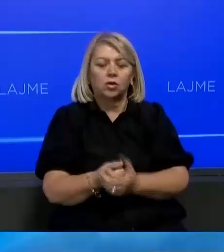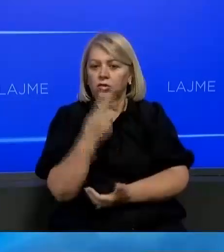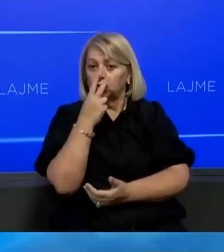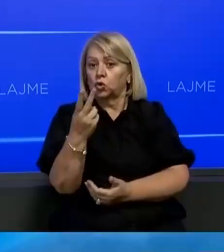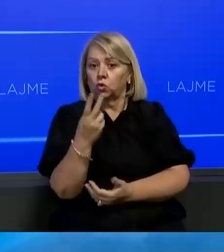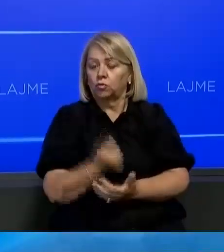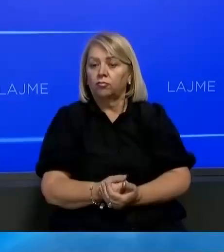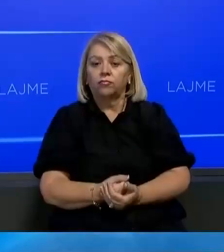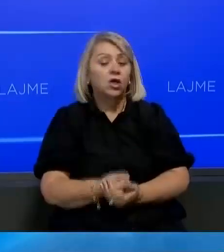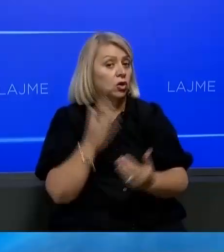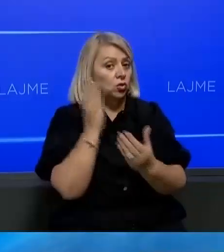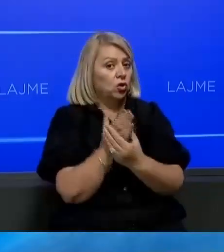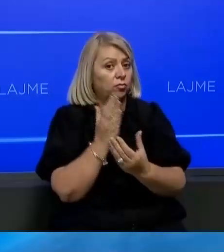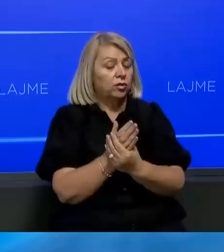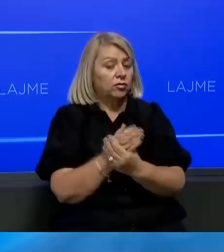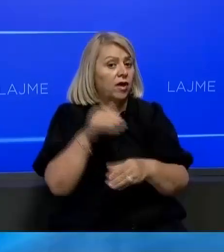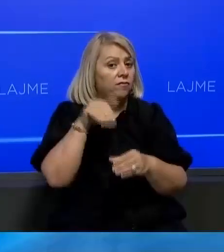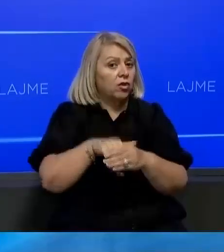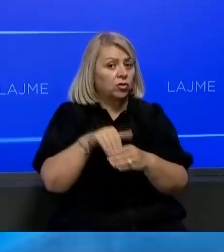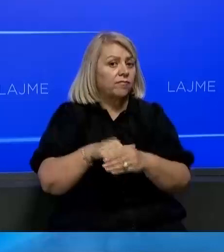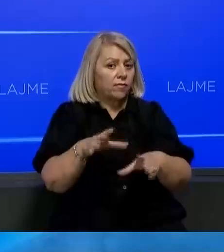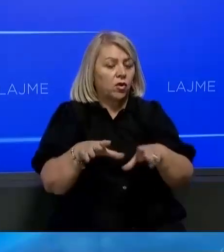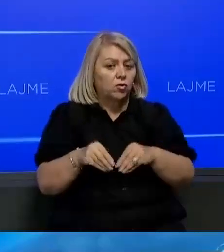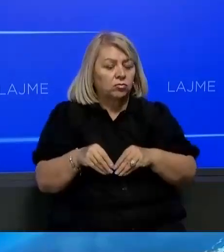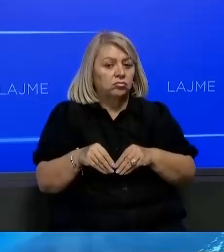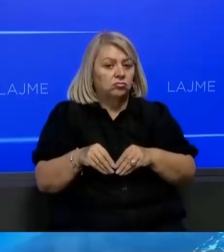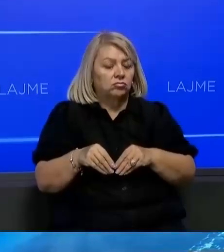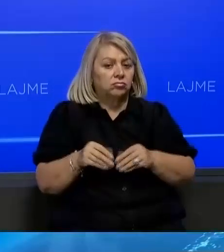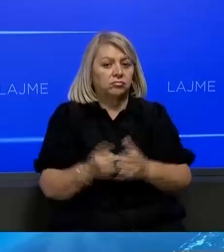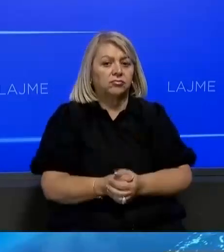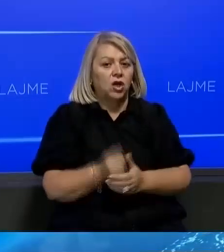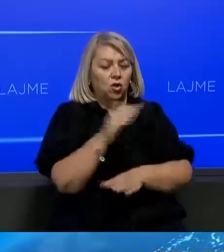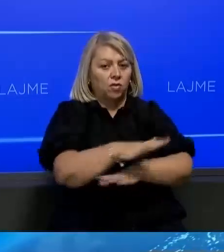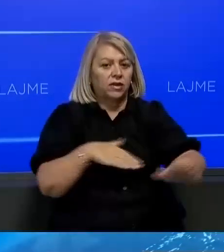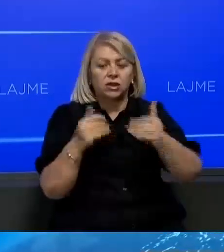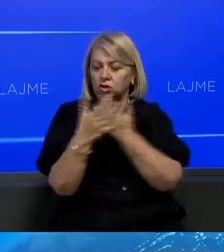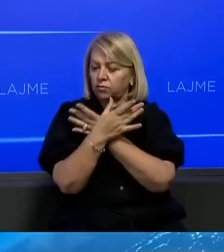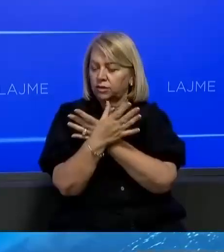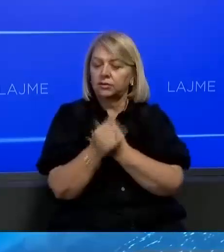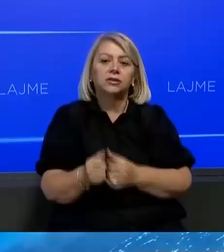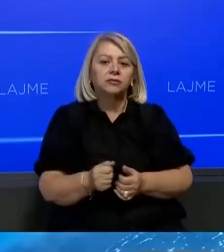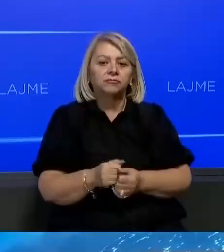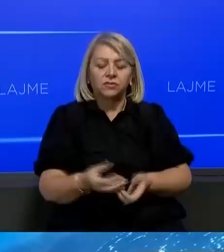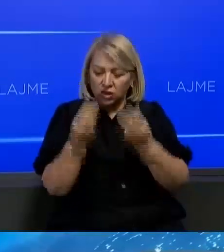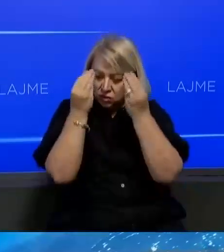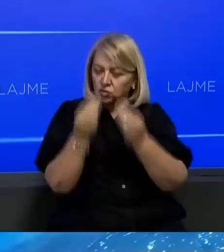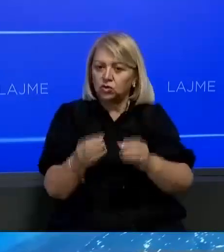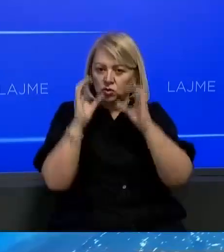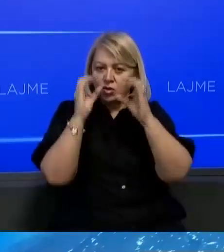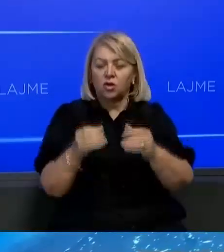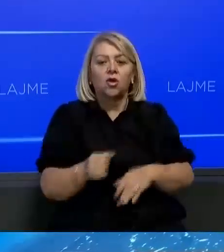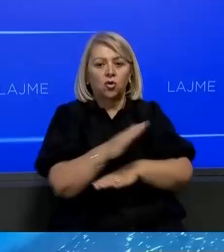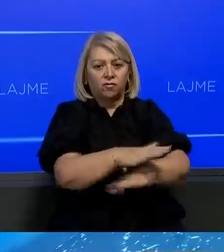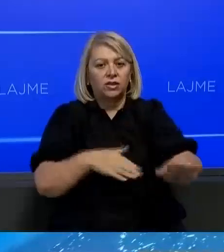trojim nëse kjo rezolut do t'i merë votat e nevojshme për të kaluar në kuvendin e Shqipris. E ndërkotë të ndërruar shikues edhe kuvendi i